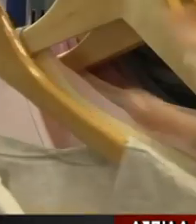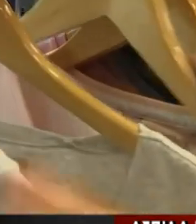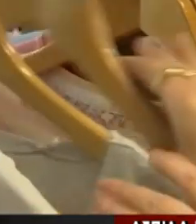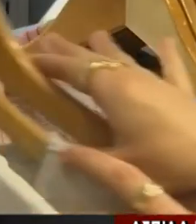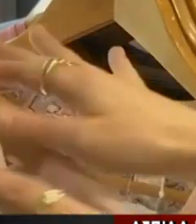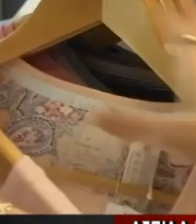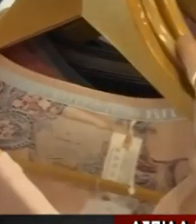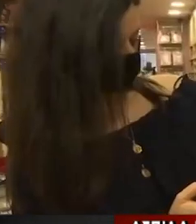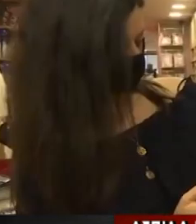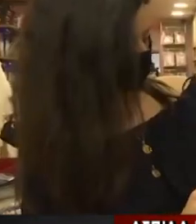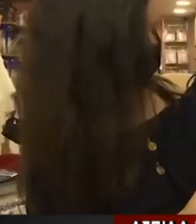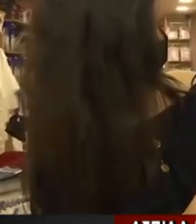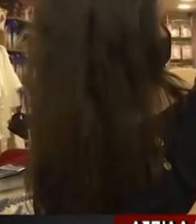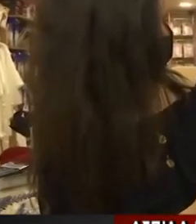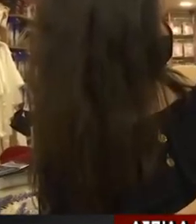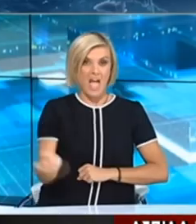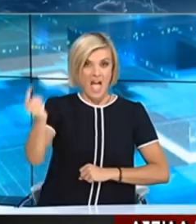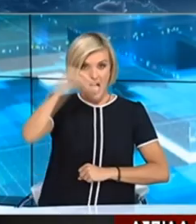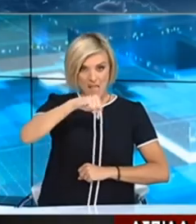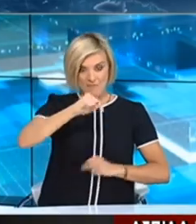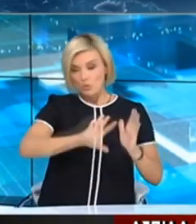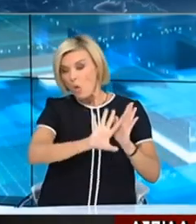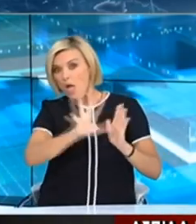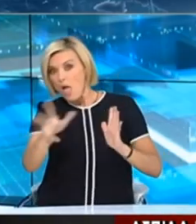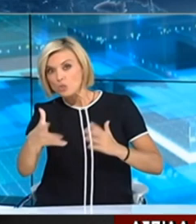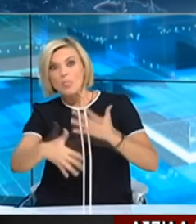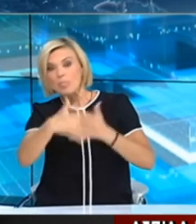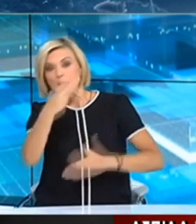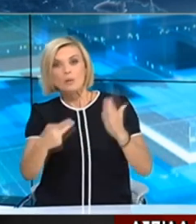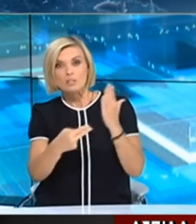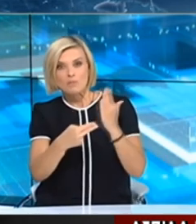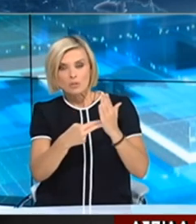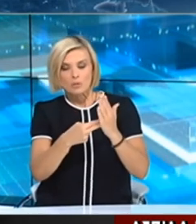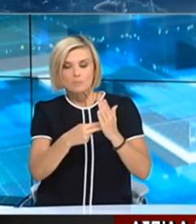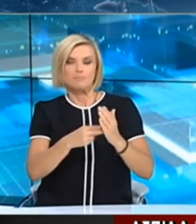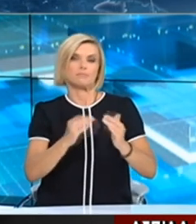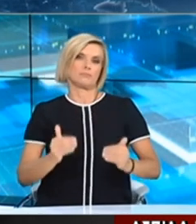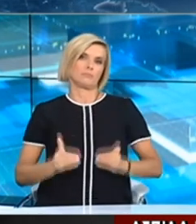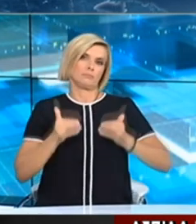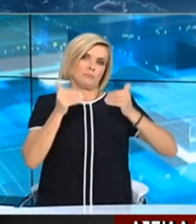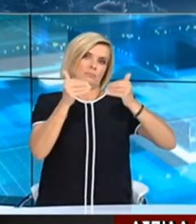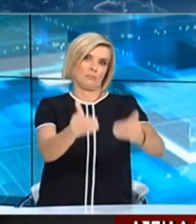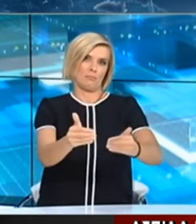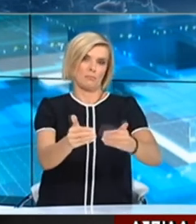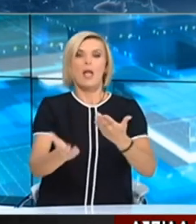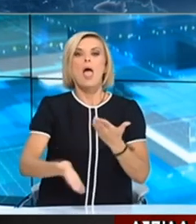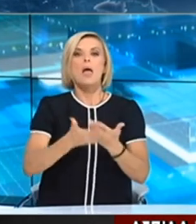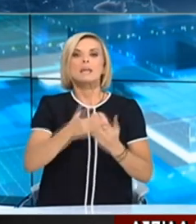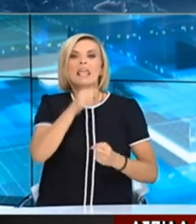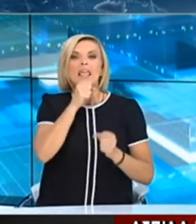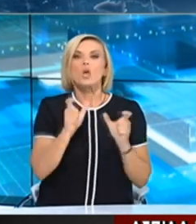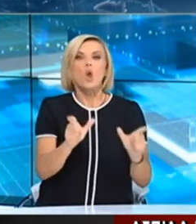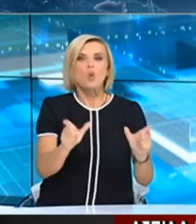ή παιδιά κάτων των τριών ετών. Δεύτερον, ισχύει αναστολή επισκεπτηρίων σε κέντρα φροντίδας ηλικιωμένων π.χ.